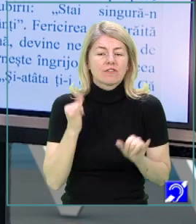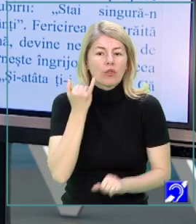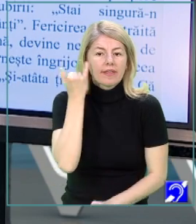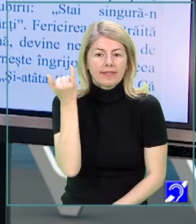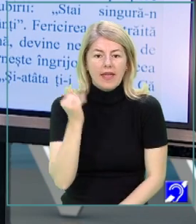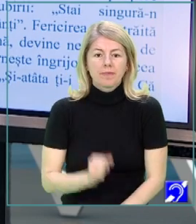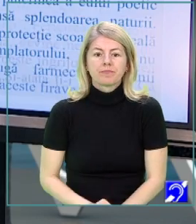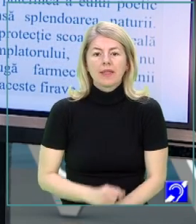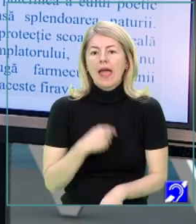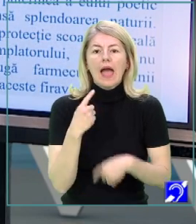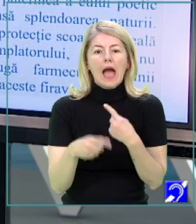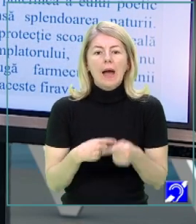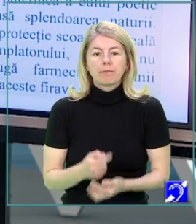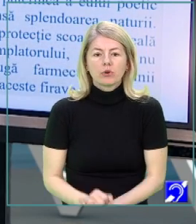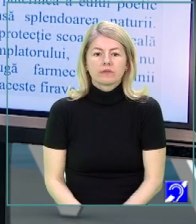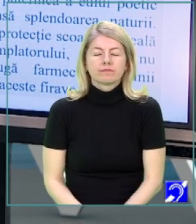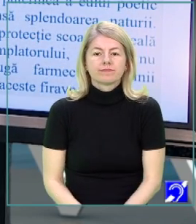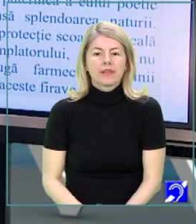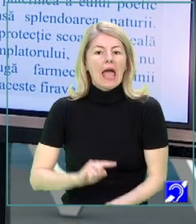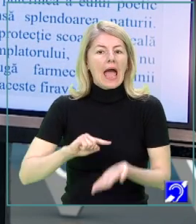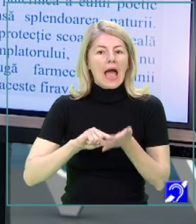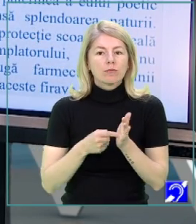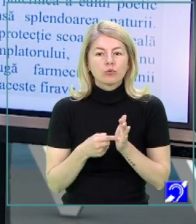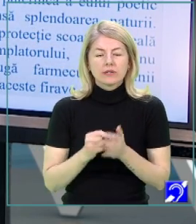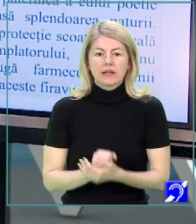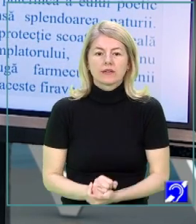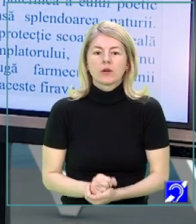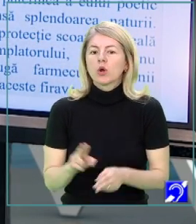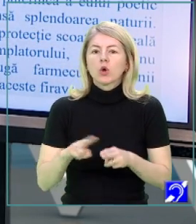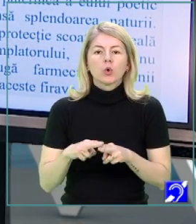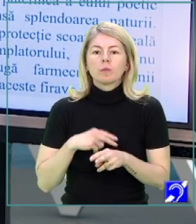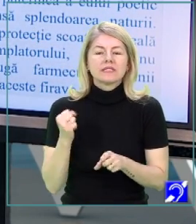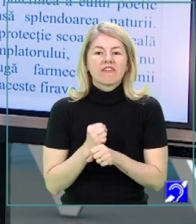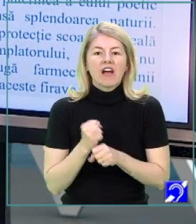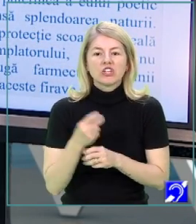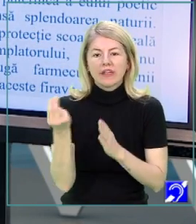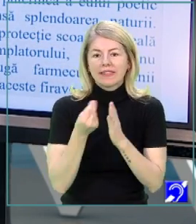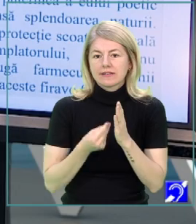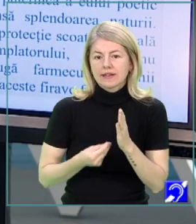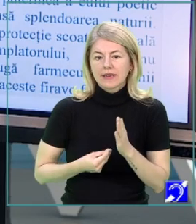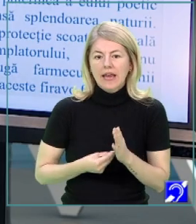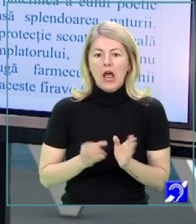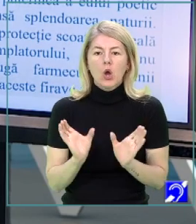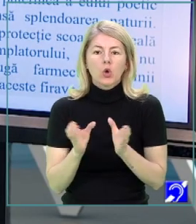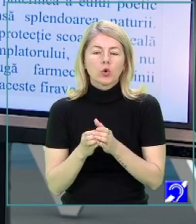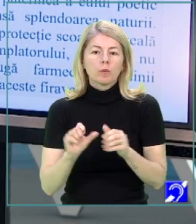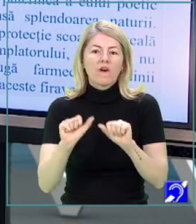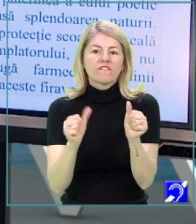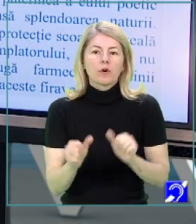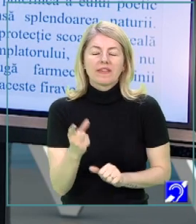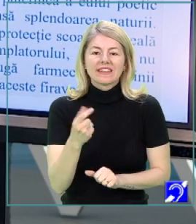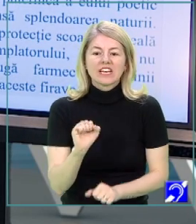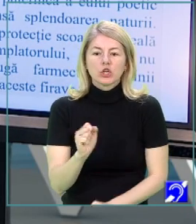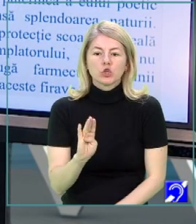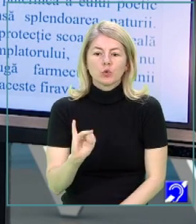idee. Apoi, am punctat cum se realizează descrierea, prin grupul format din